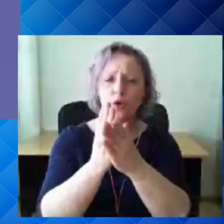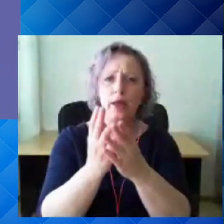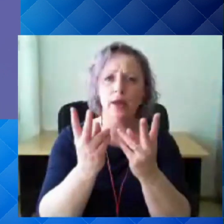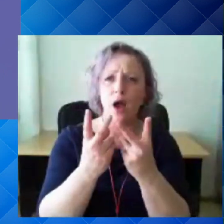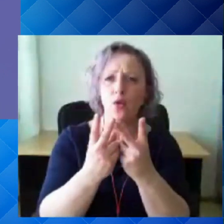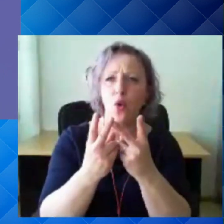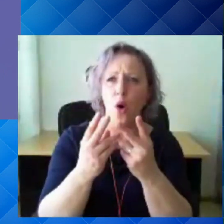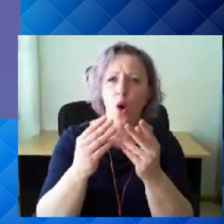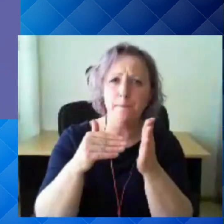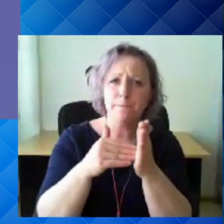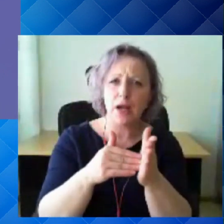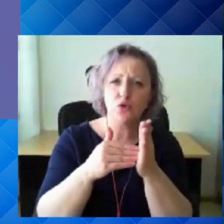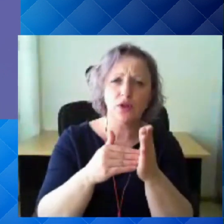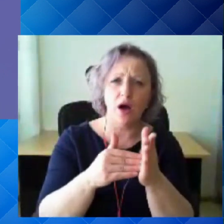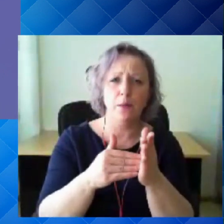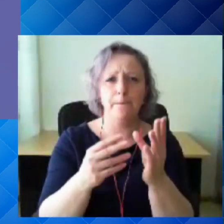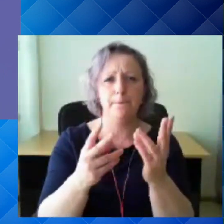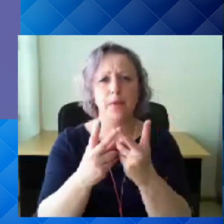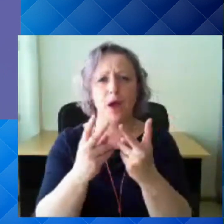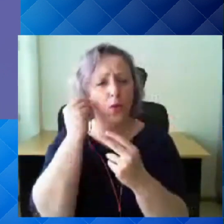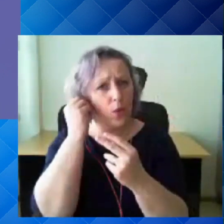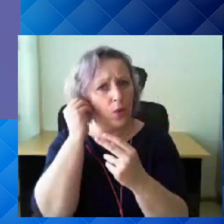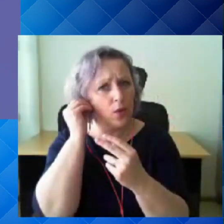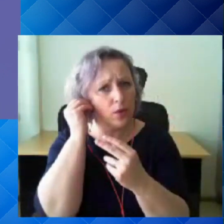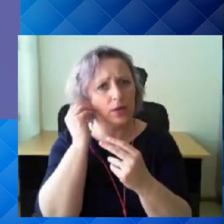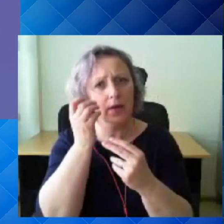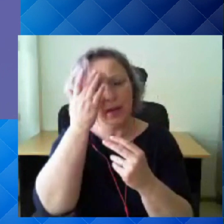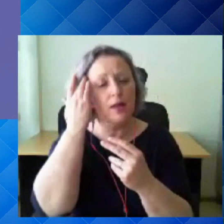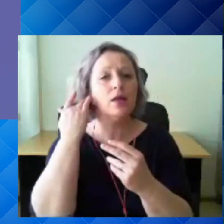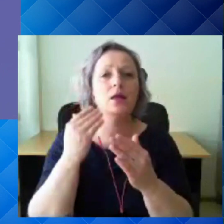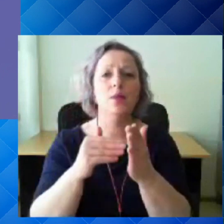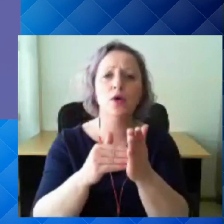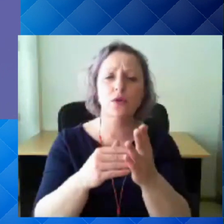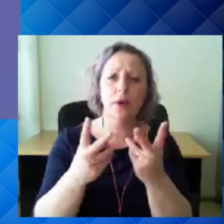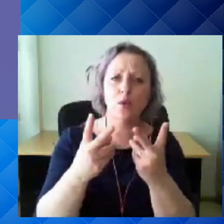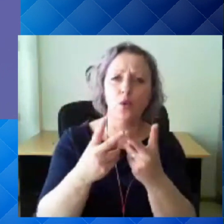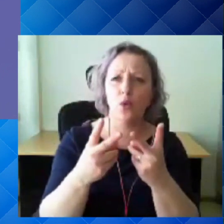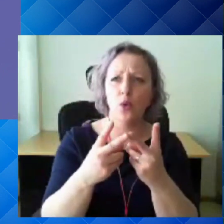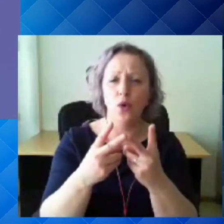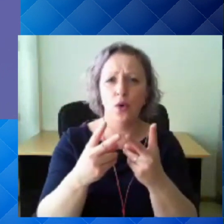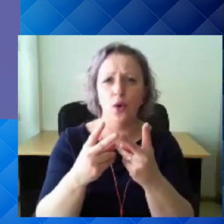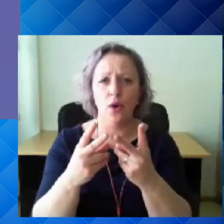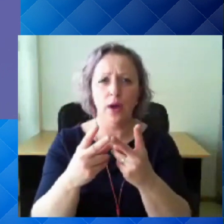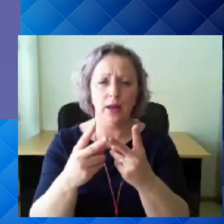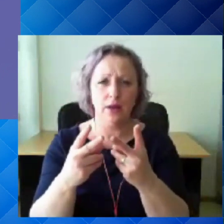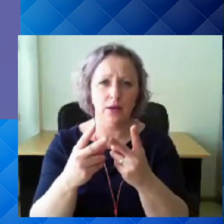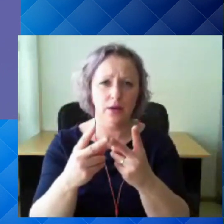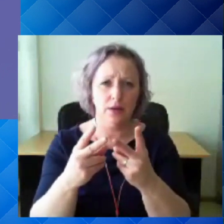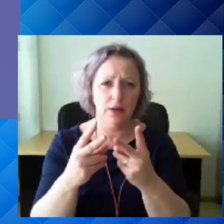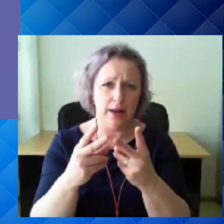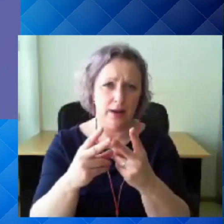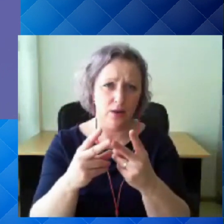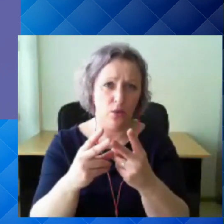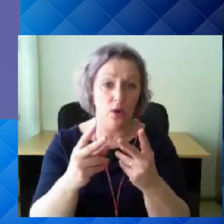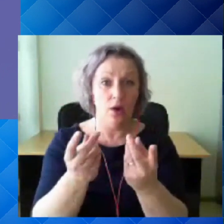arosooli ruumispüsimist, mis juhul kui on nakatunud ruumis, siis